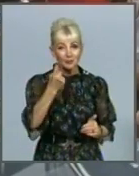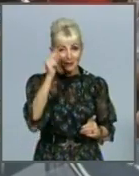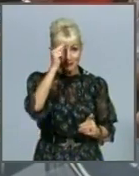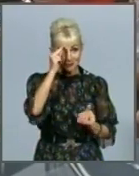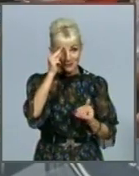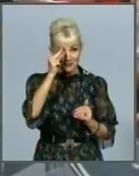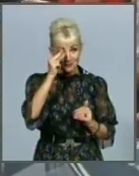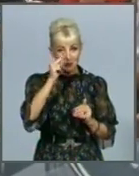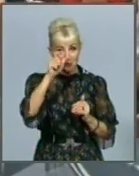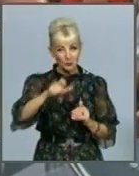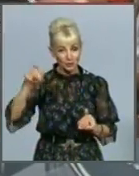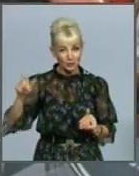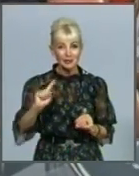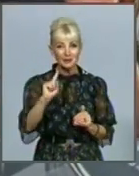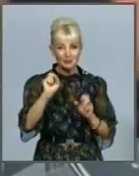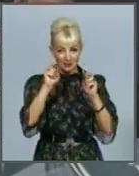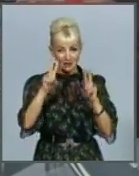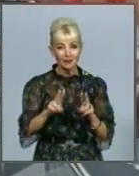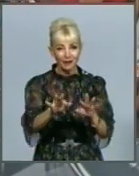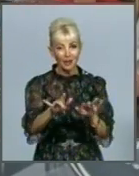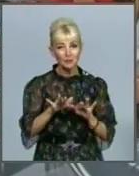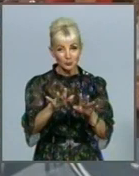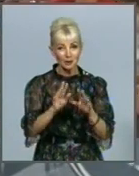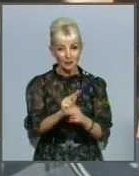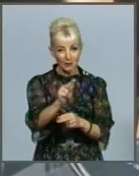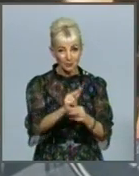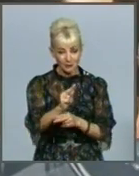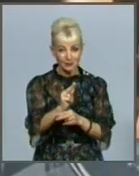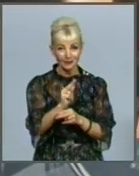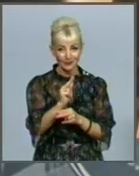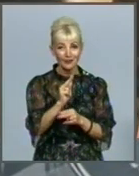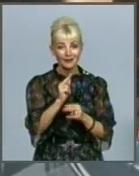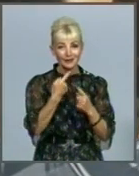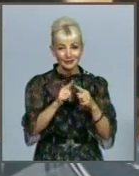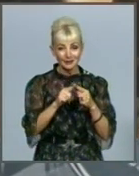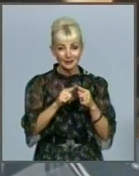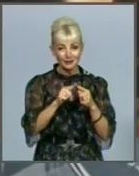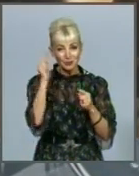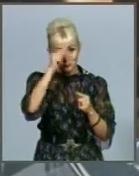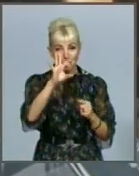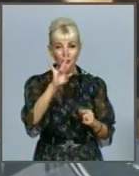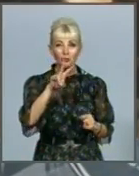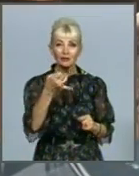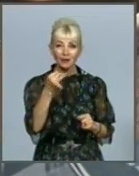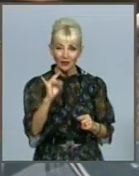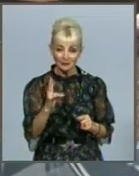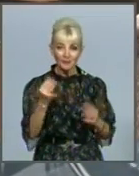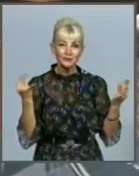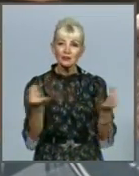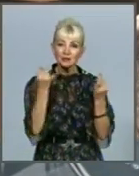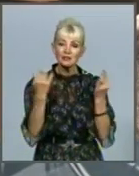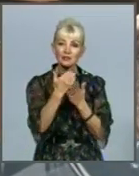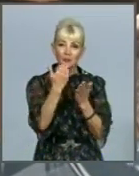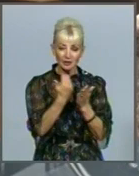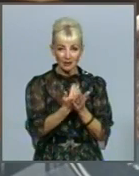спеціального комп'ютерного курсу поринули у світ онлайн. Мені цікавий театр, його програма якась, комунальні